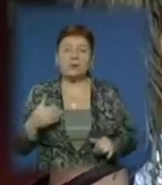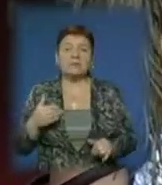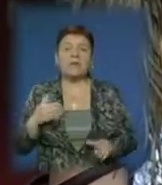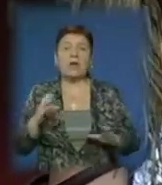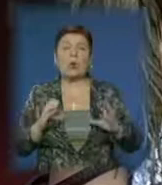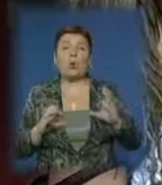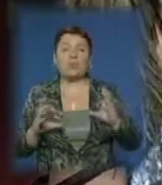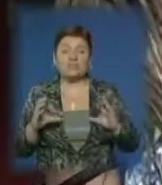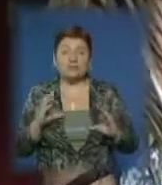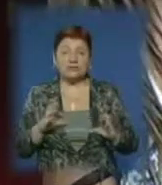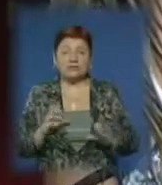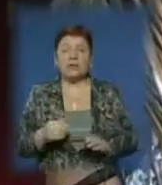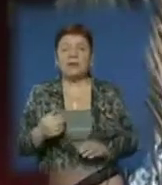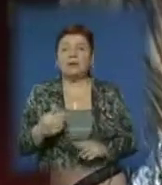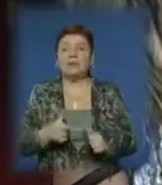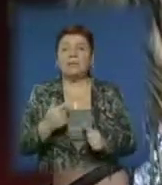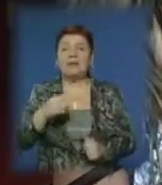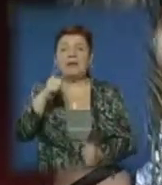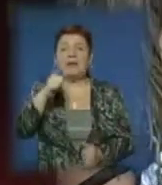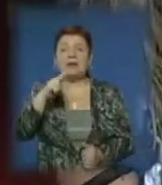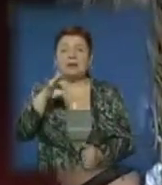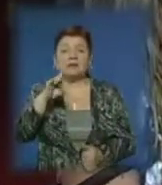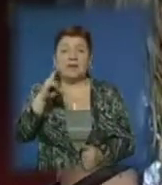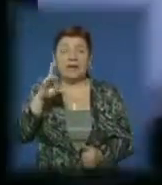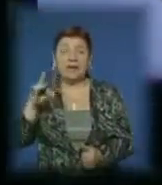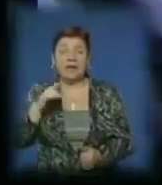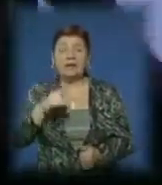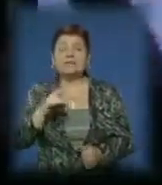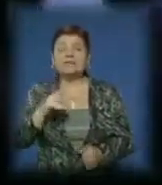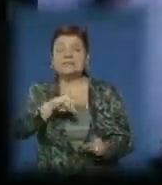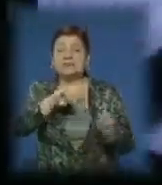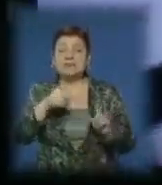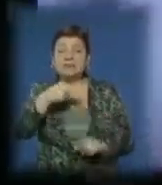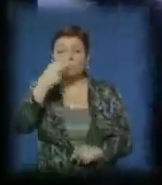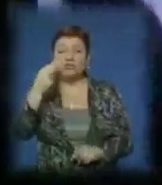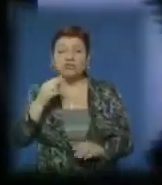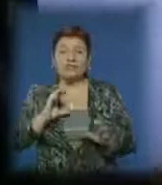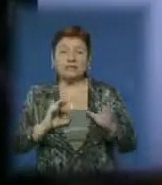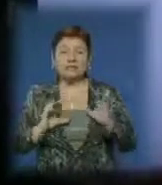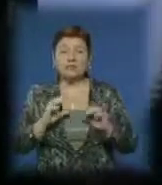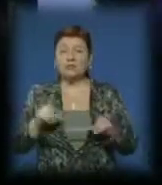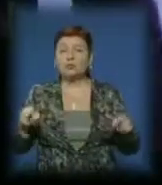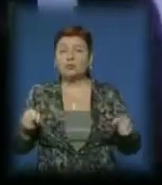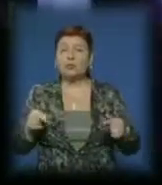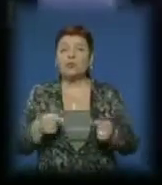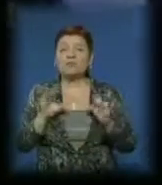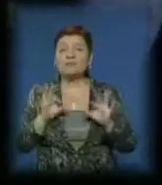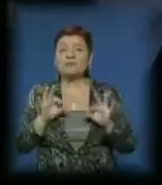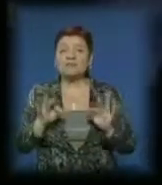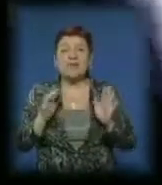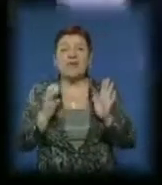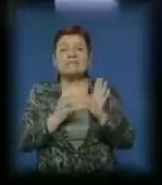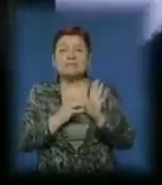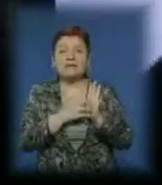коледж імені Артелі, Закарпатський художній інститут. Донедавна картини з піску створювались на звичайному склі.